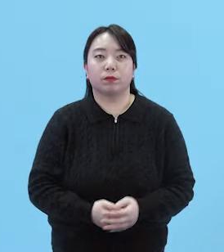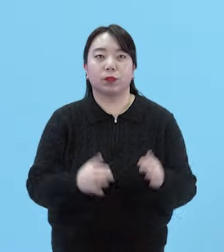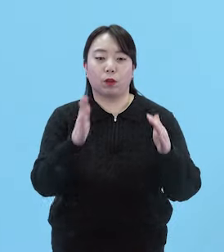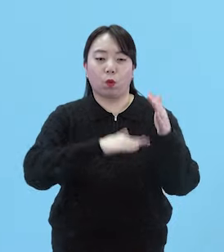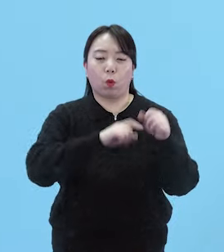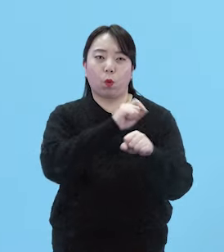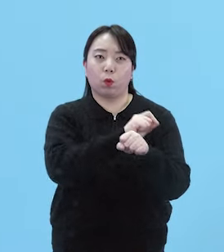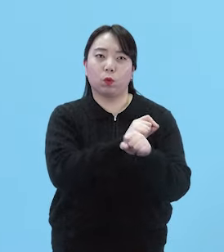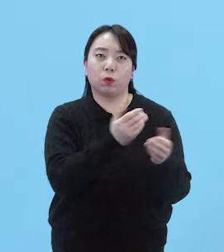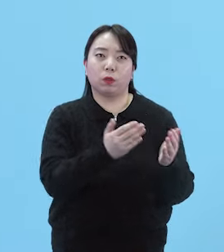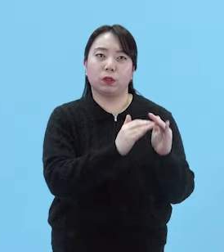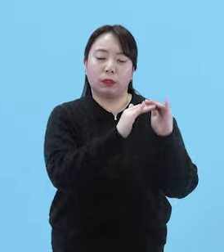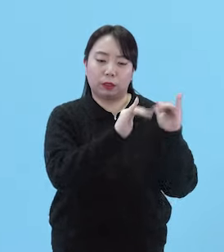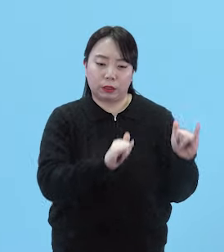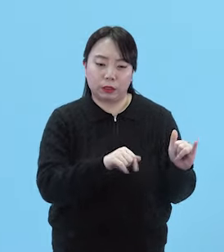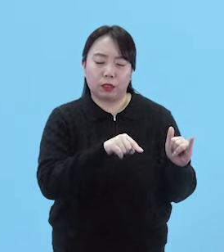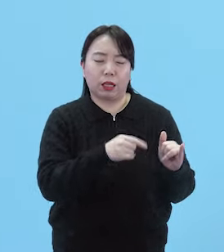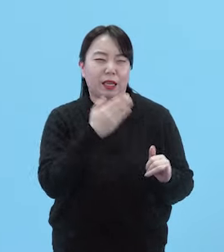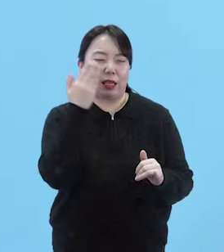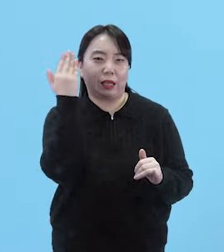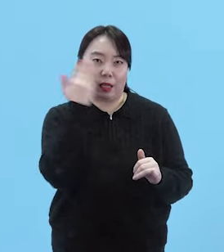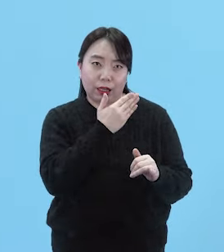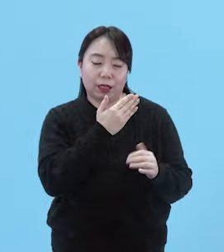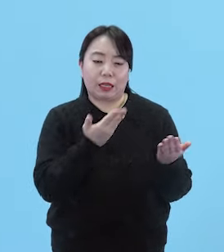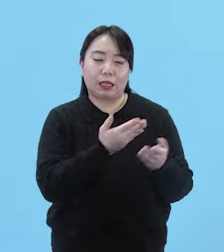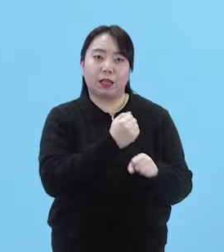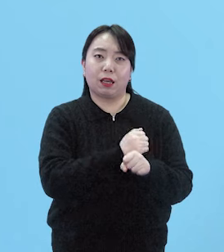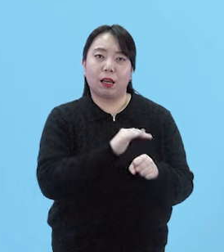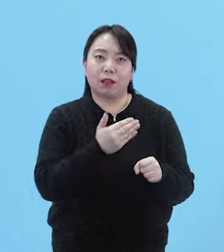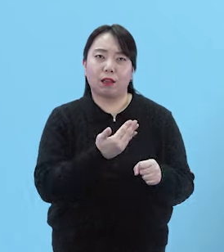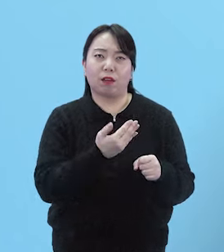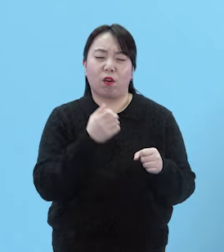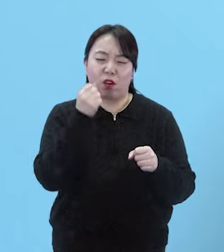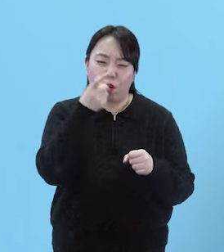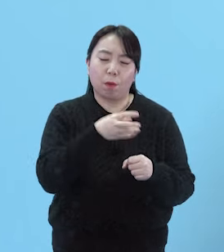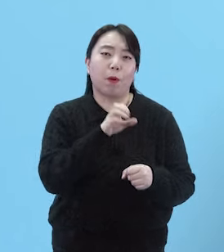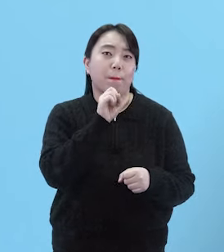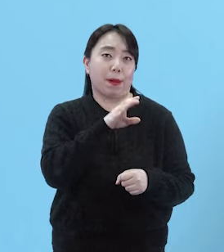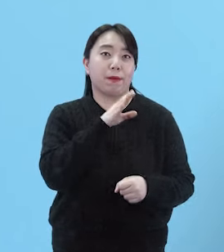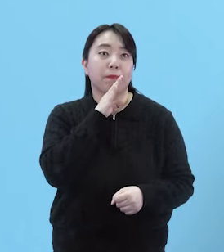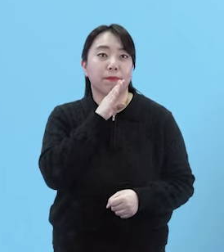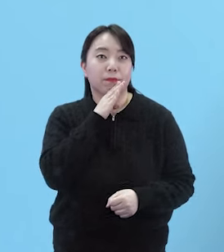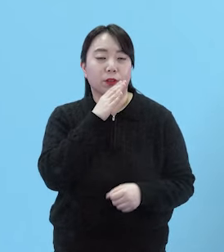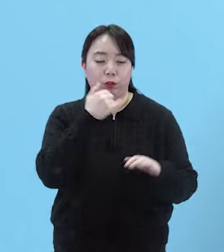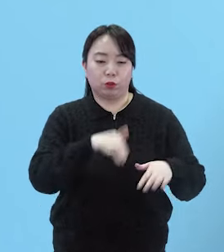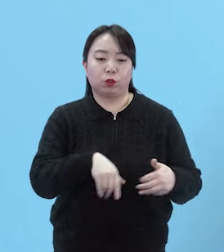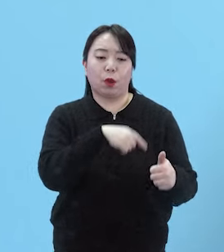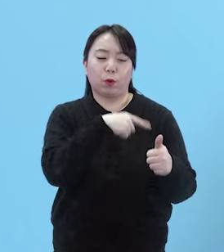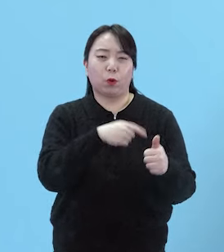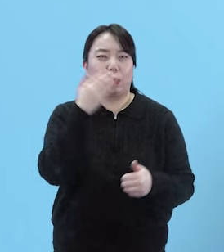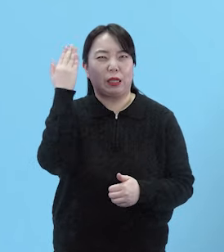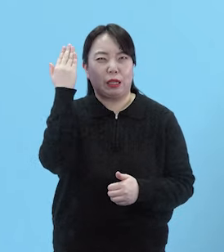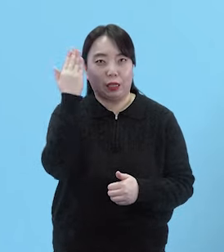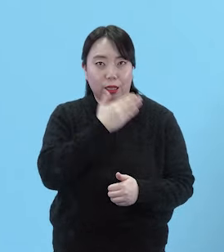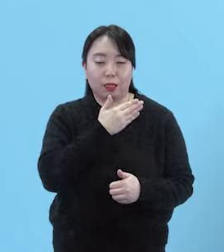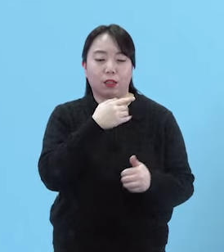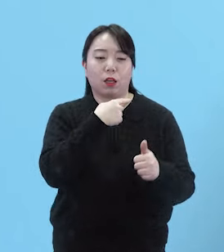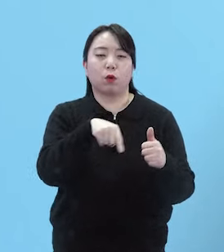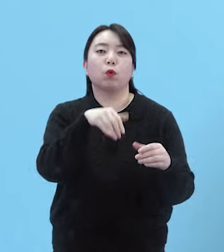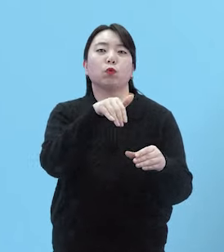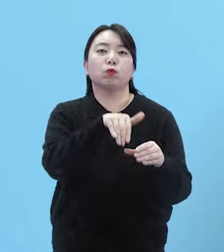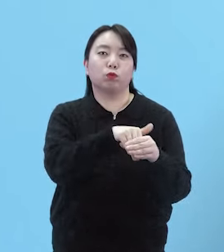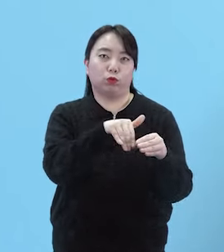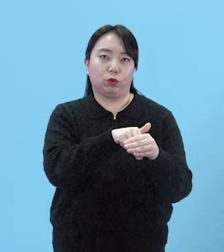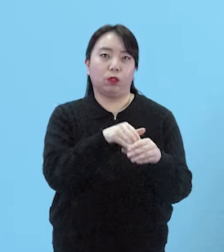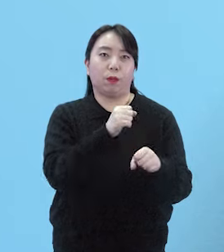공직자의 청렴은 여러 번 강조해도 모자람이 없는데요 충남 교육은 깨끗하고 청렴한 교육문화 조성을